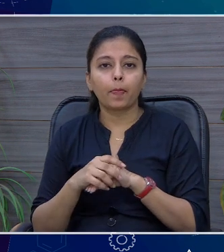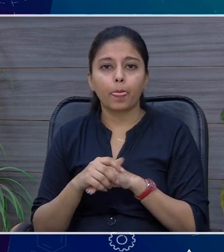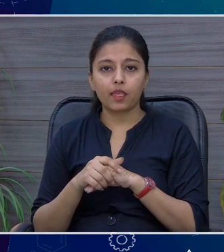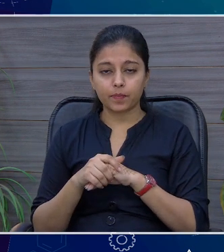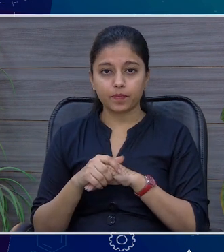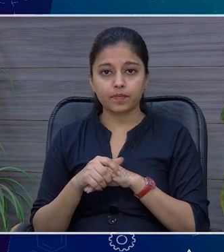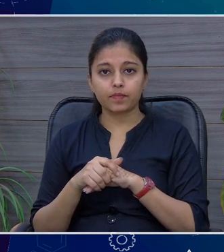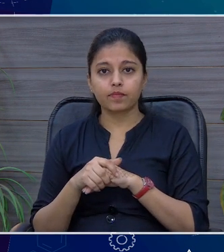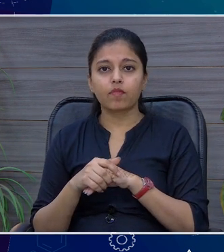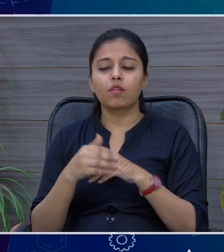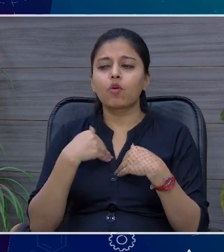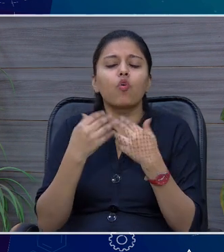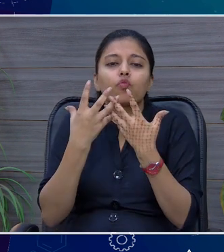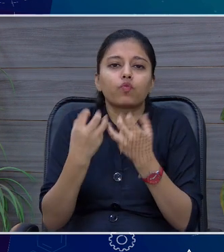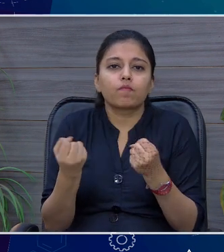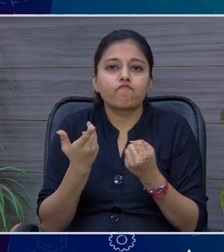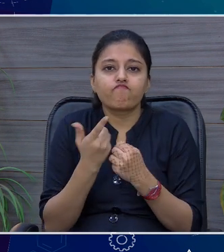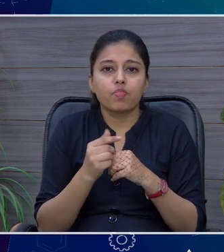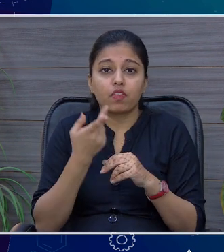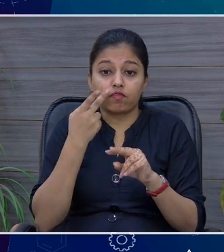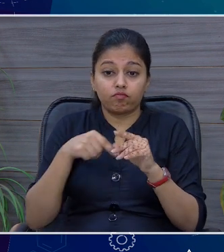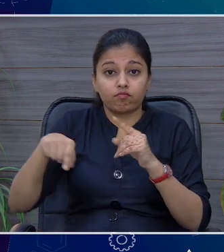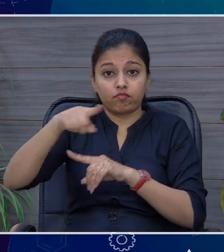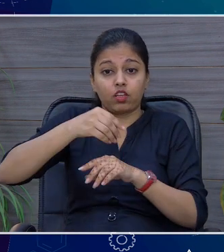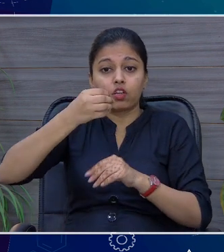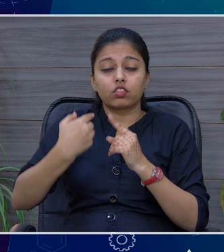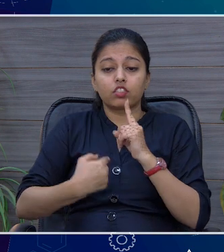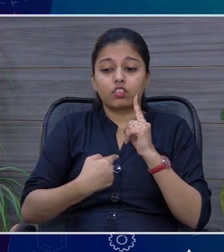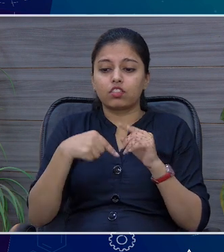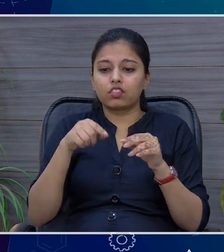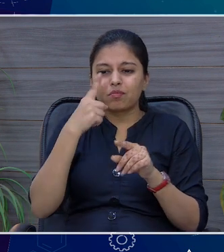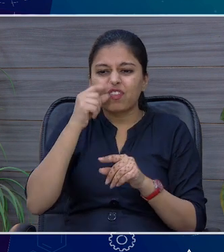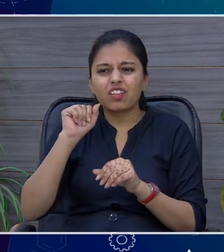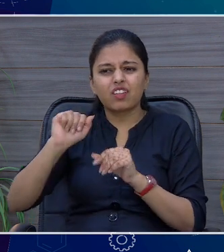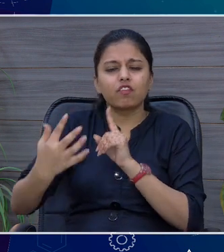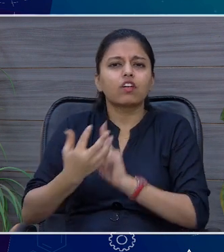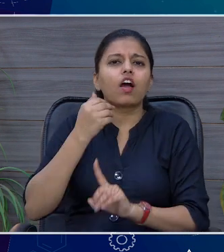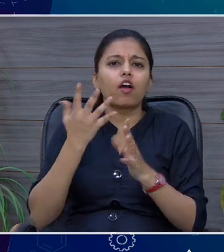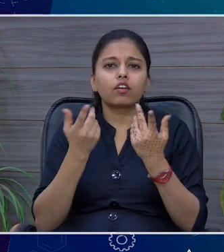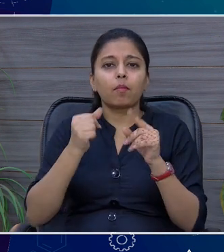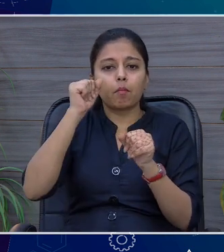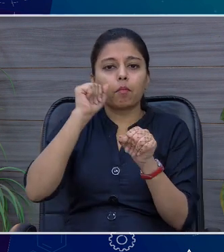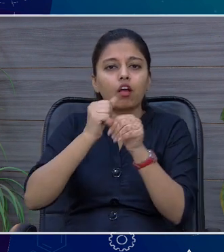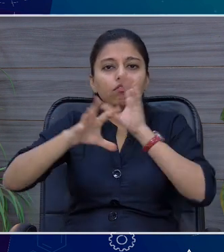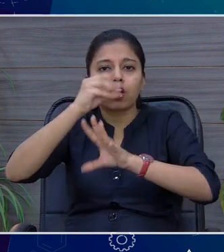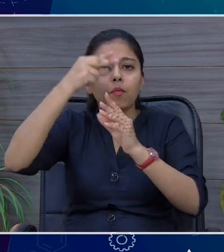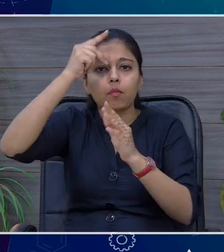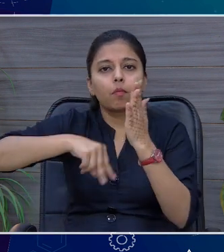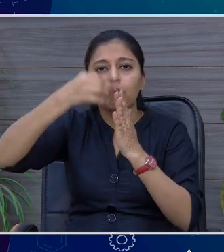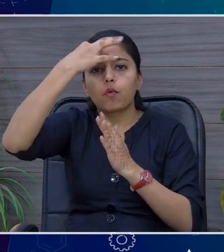है तो मैं चांदा हो कि जब आपको पता चलें कि आपके मेटे को आपके बच्चे को बिसनेक्सी है तो आप उने